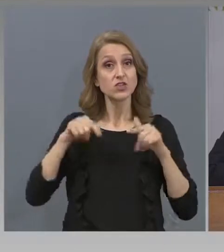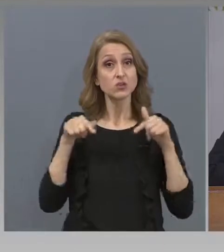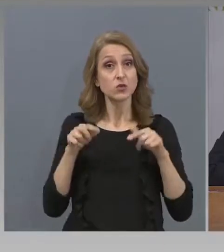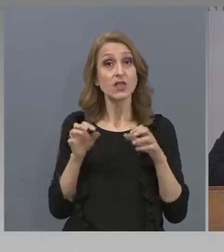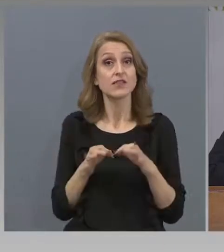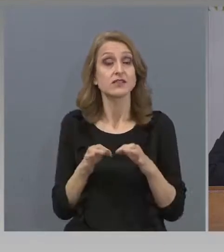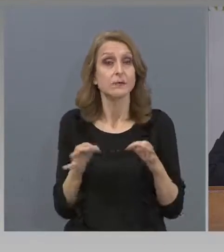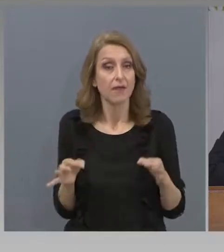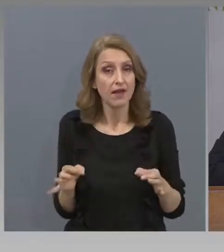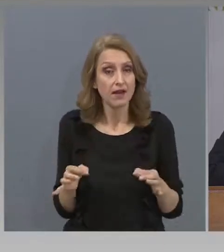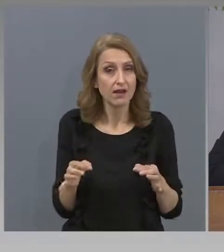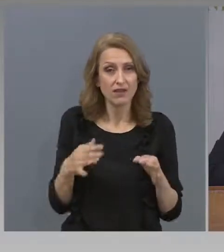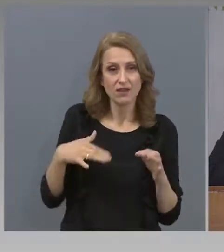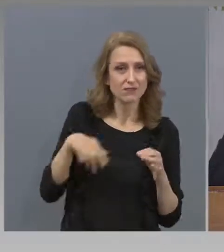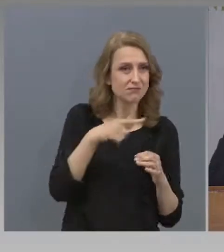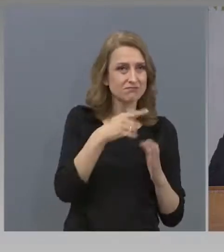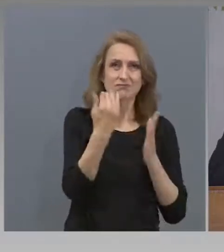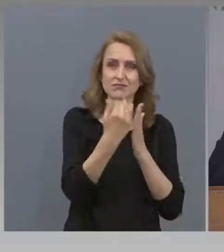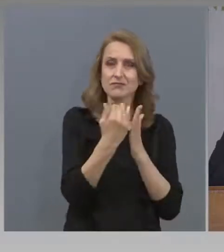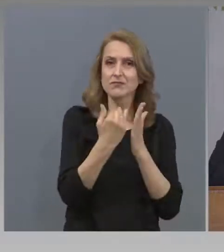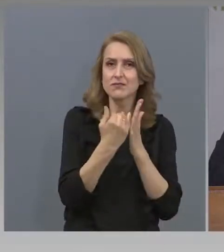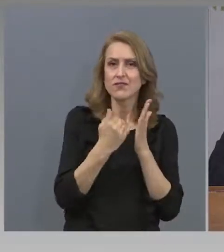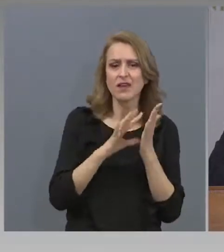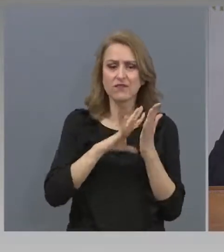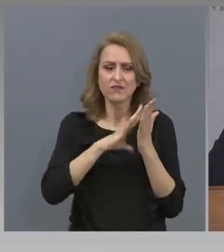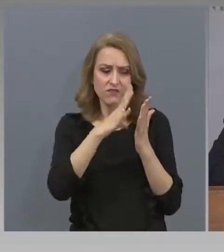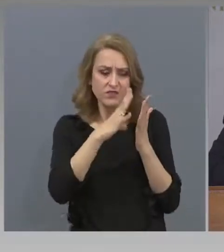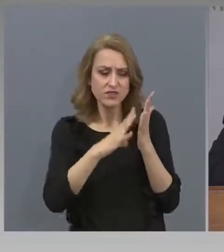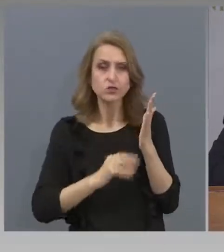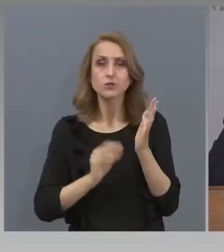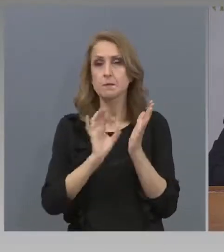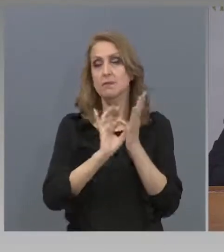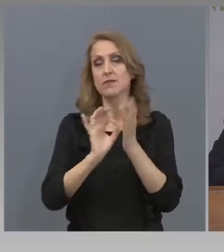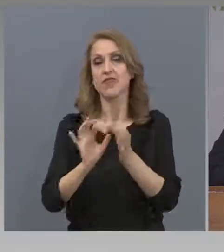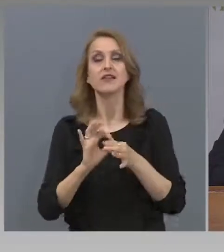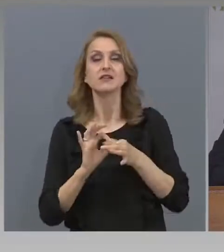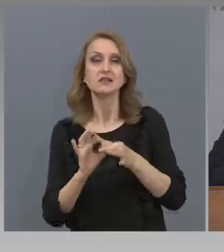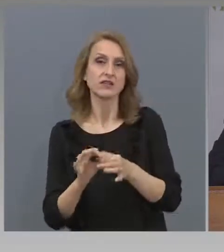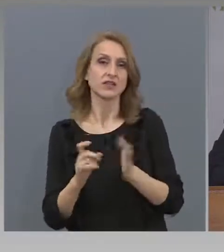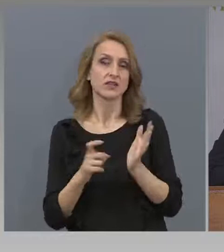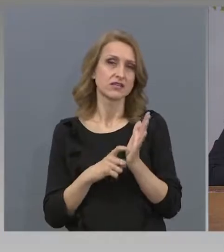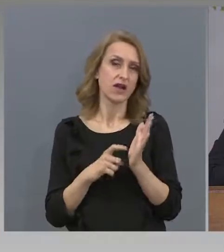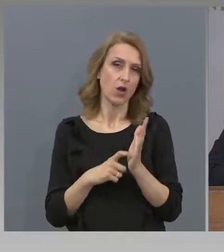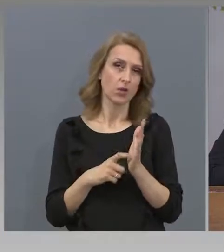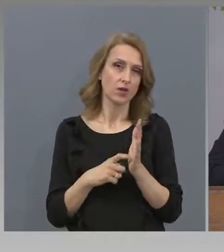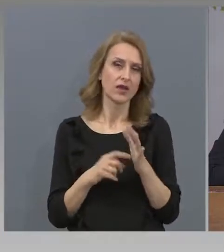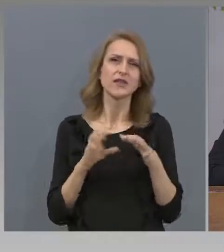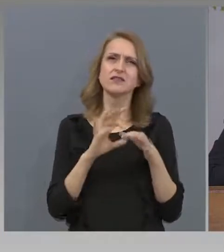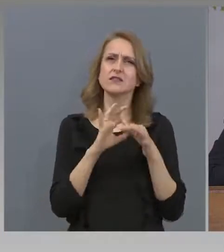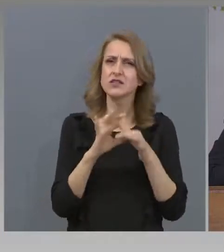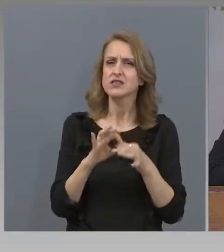ни кажа, че почти няма такива, които са свързани с закони. Те са с нормативи, с наредби,